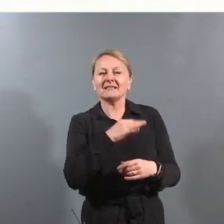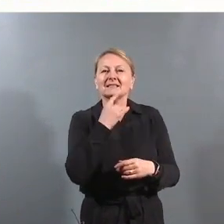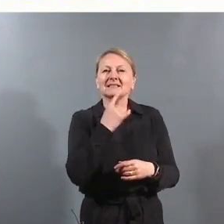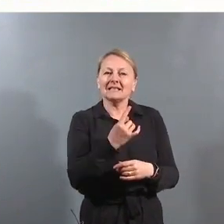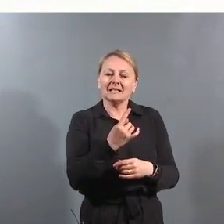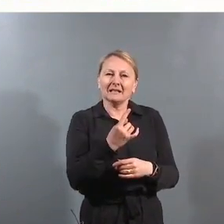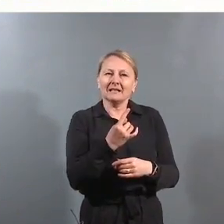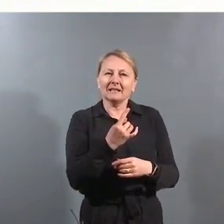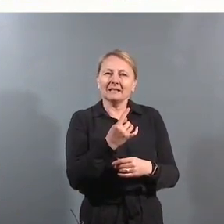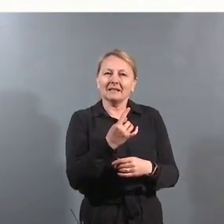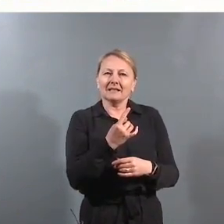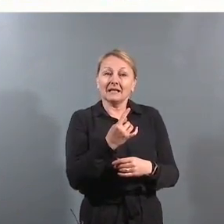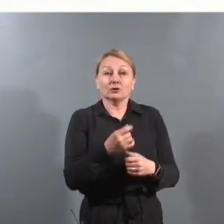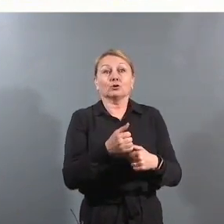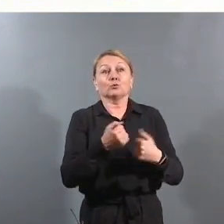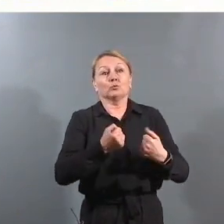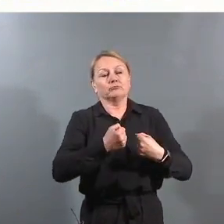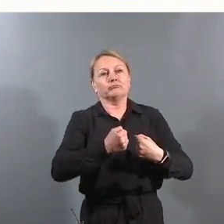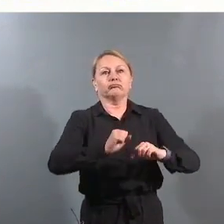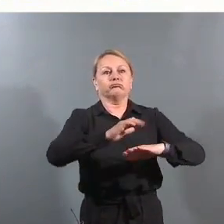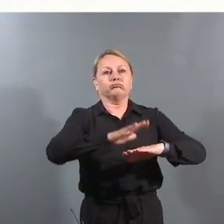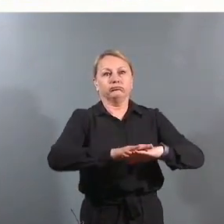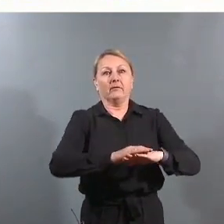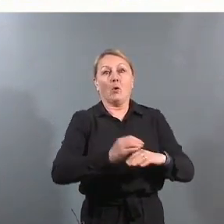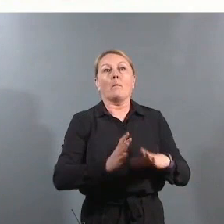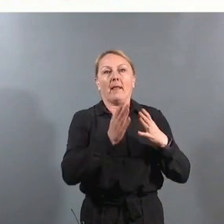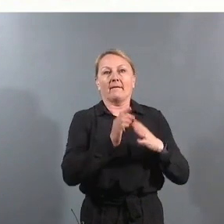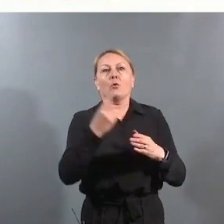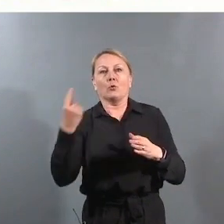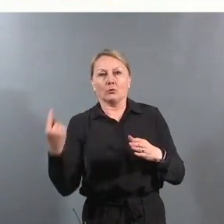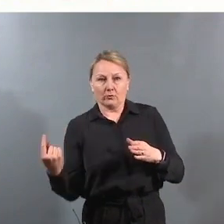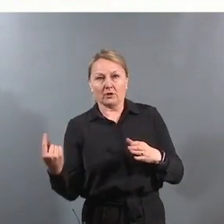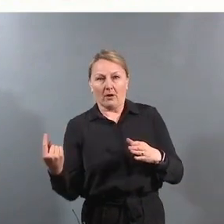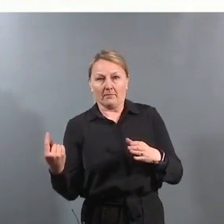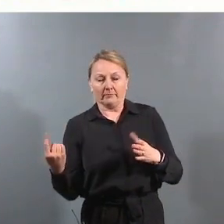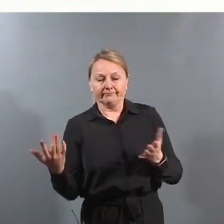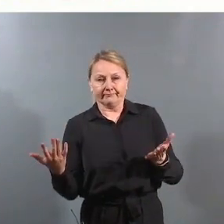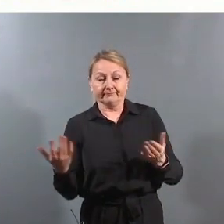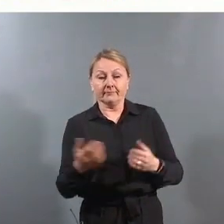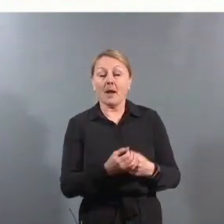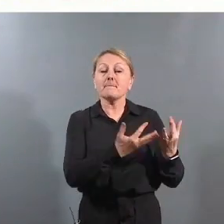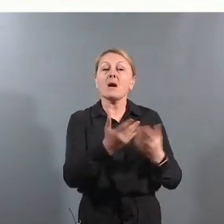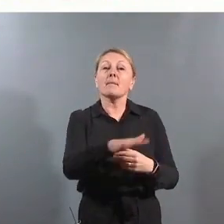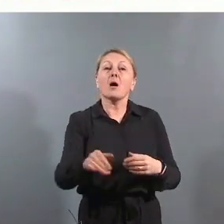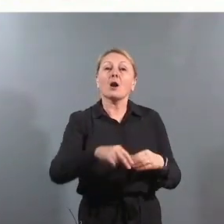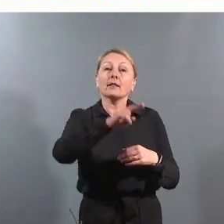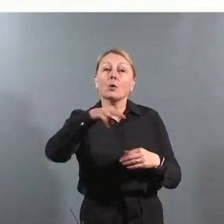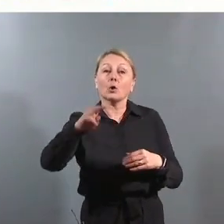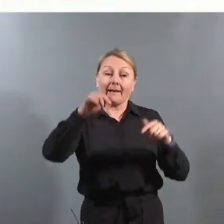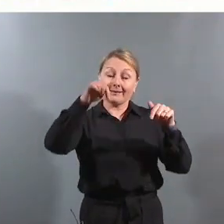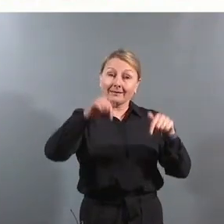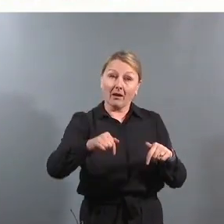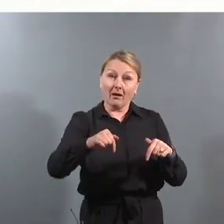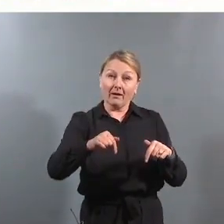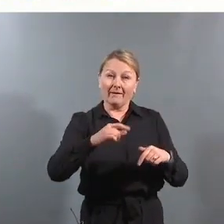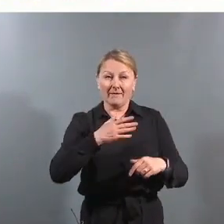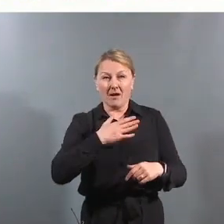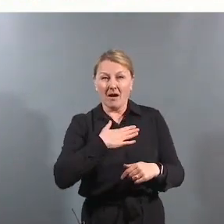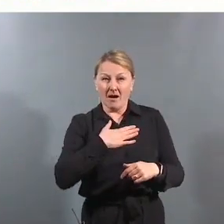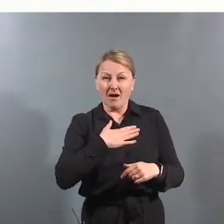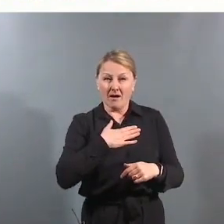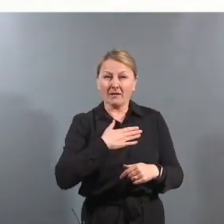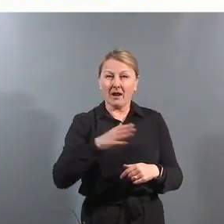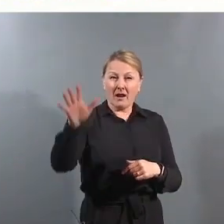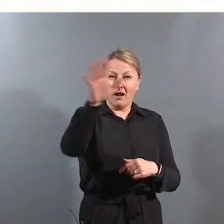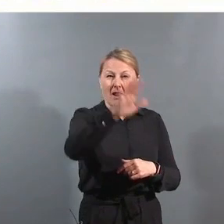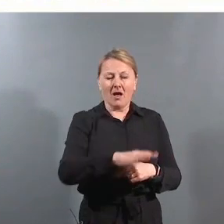driver for å oppleve utenforskap. For mange barn i Norge i dag, selv om vi har et land som egentlig er rik